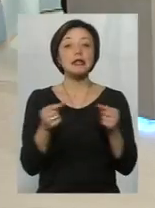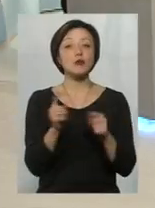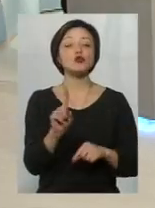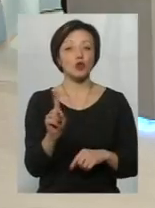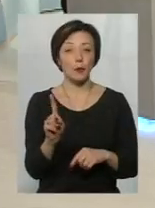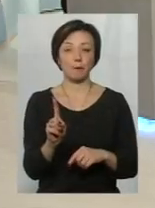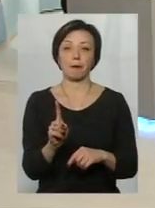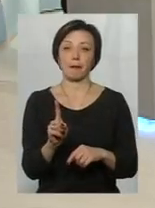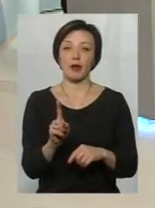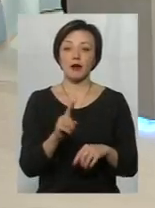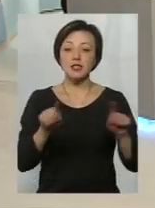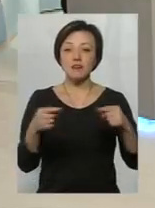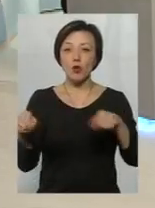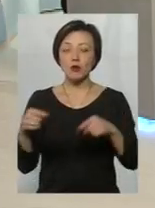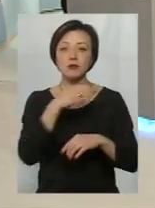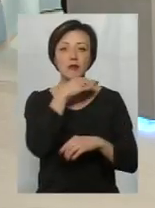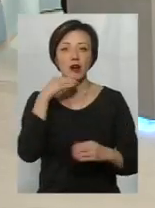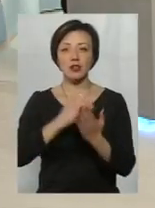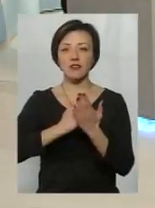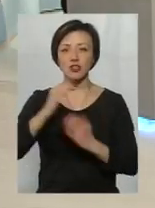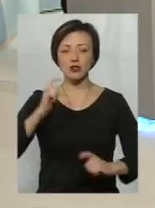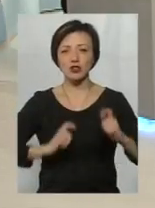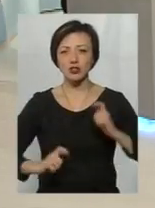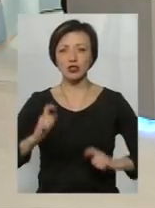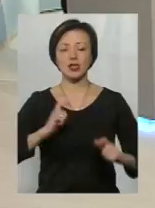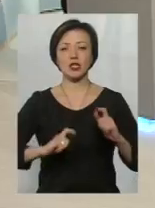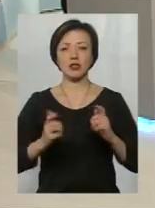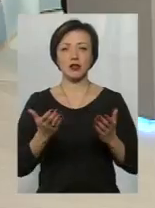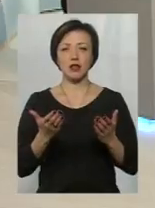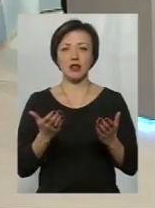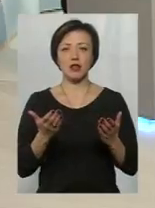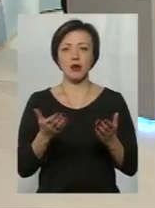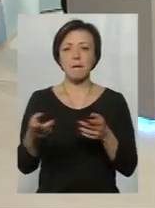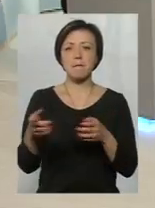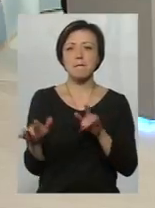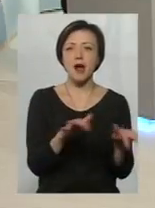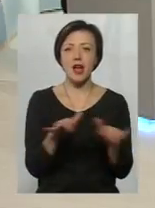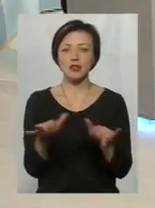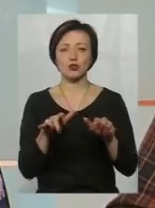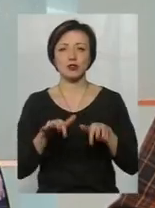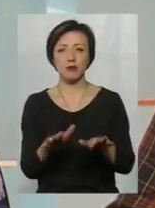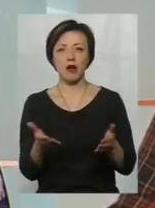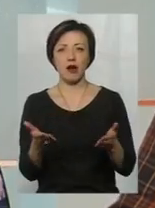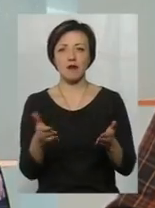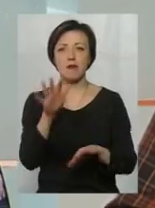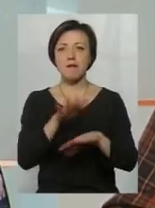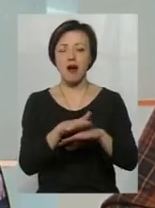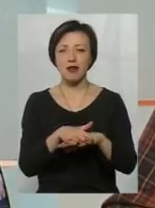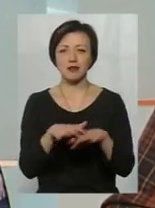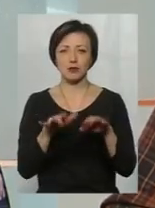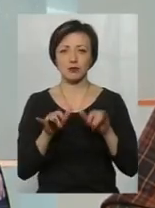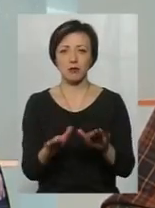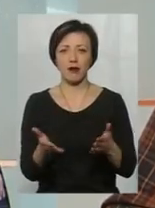понастворювалося безліч вищих шкіл, якоїсь менеджерської справи, банковської,